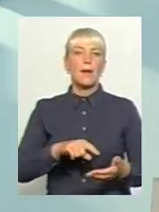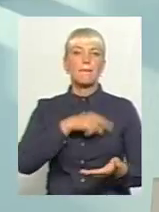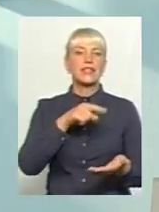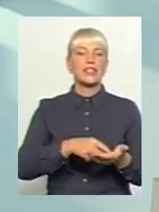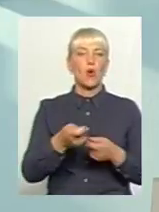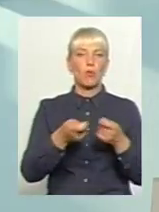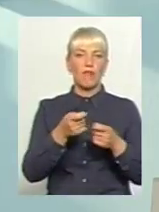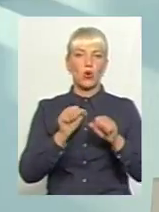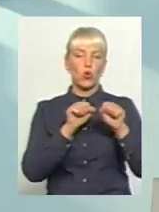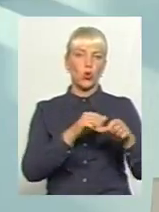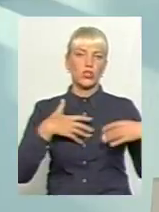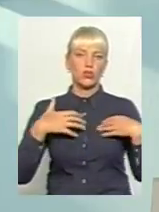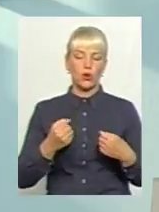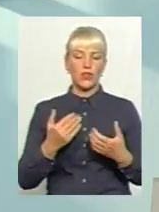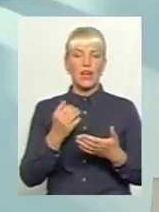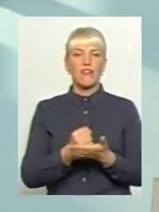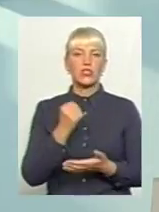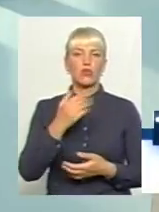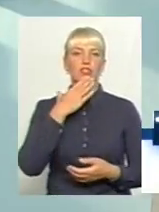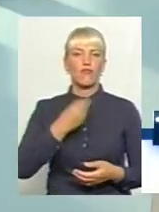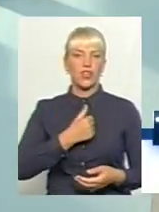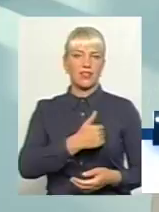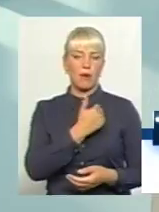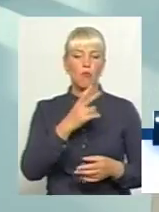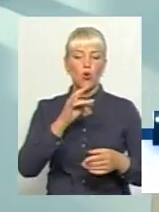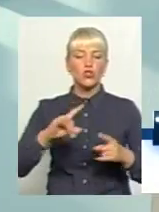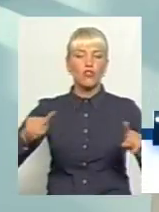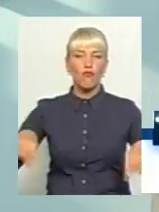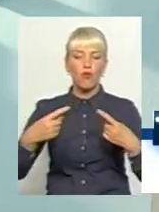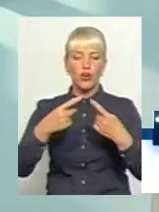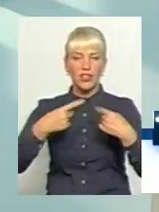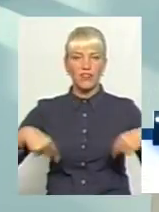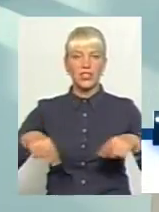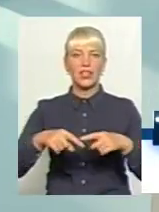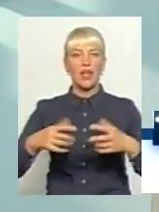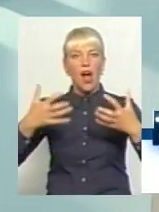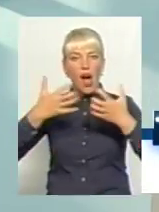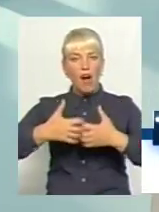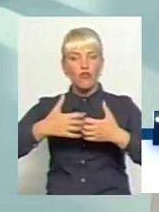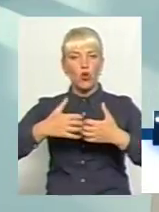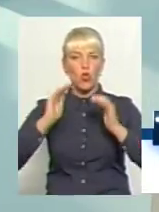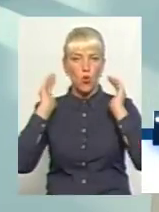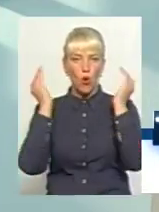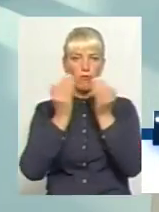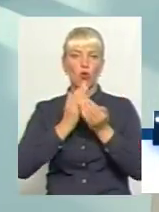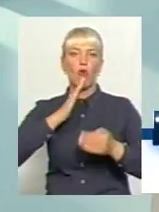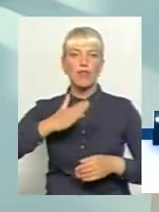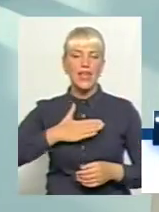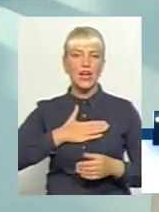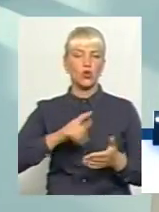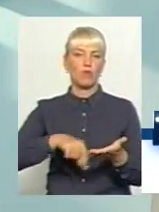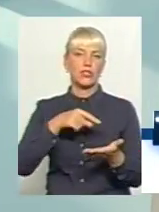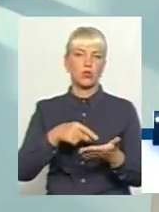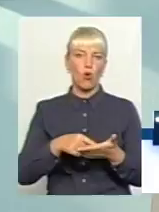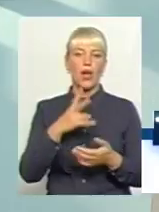'я висловлює свій намір про створення відділення гемодіалізу автономного нашого міського на базі Хмельницької міської